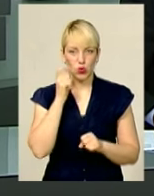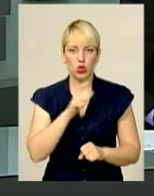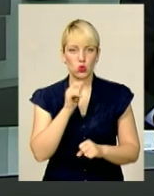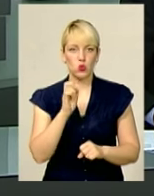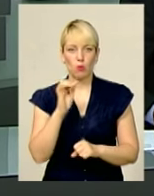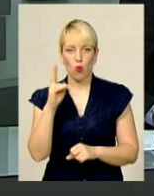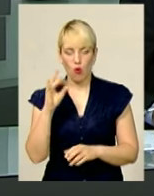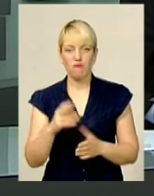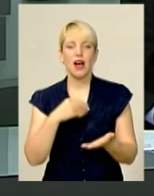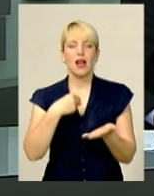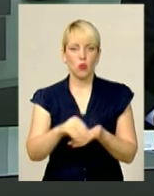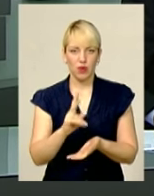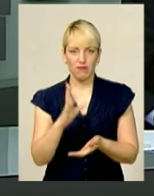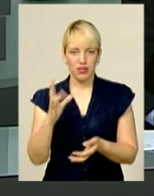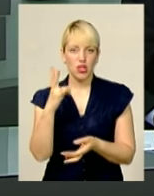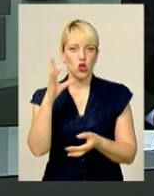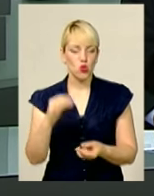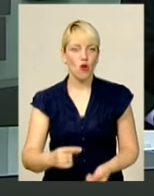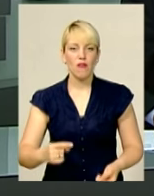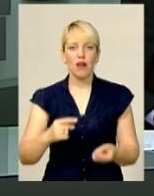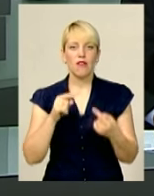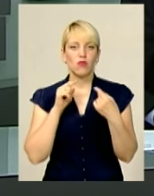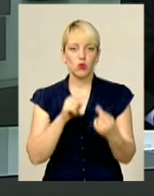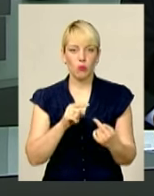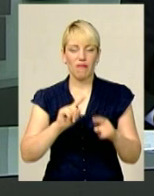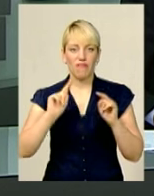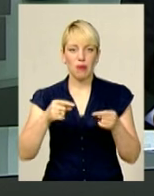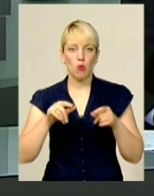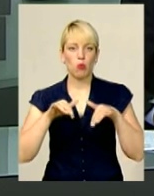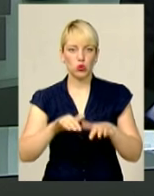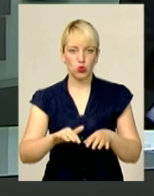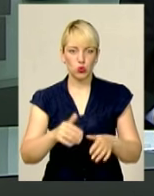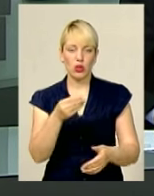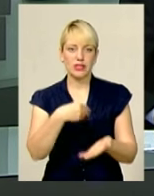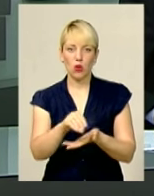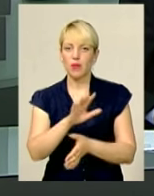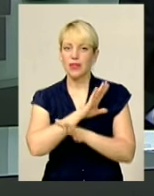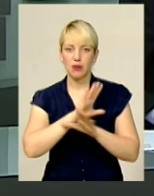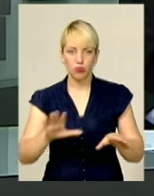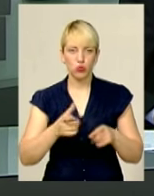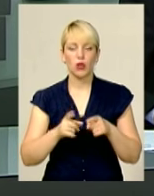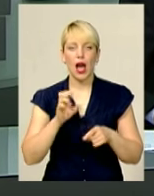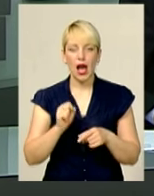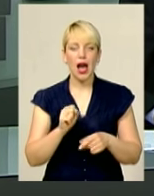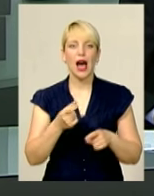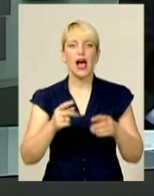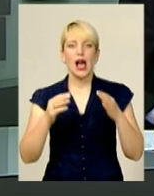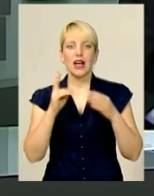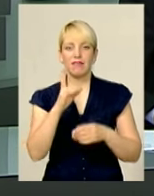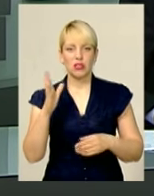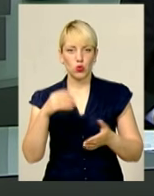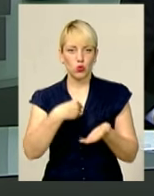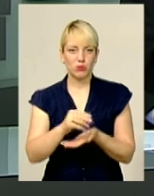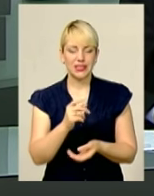'ї загиблого таки придбали, однак всупереч вимогам процедура закупівлі не проводилась. А саме помешкання купили за